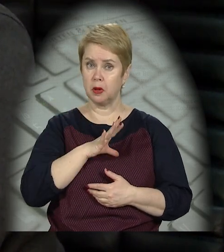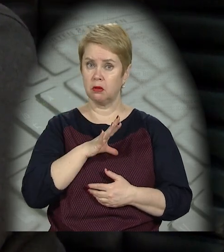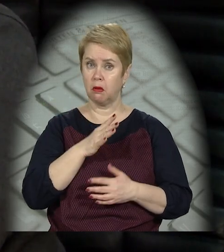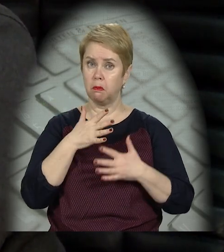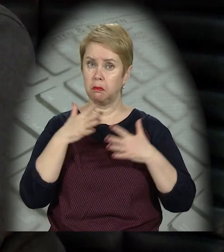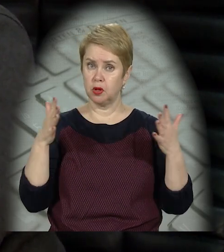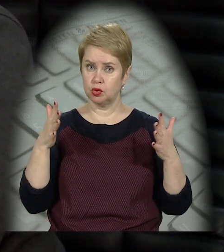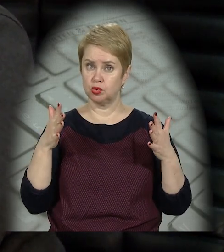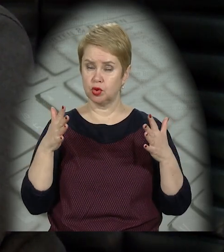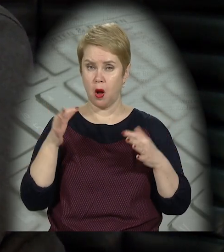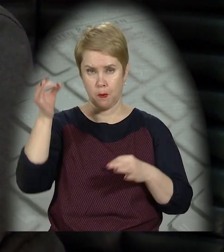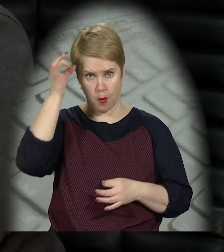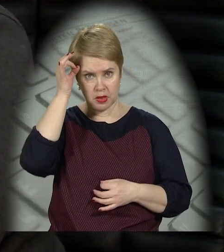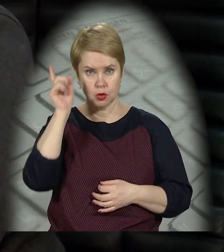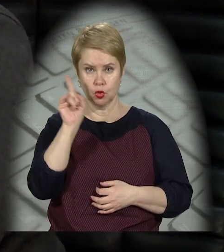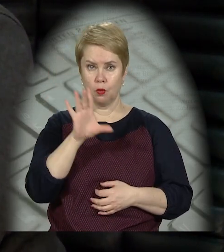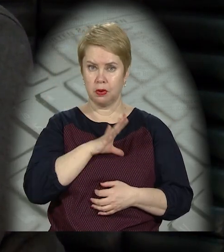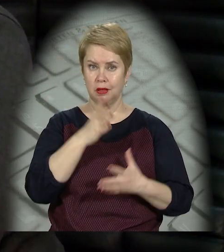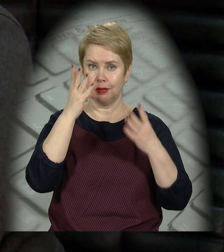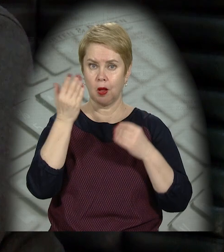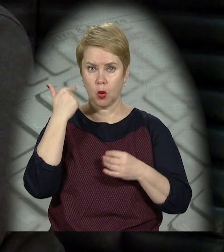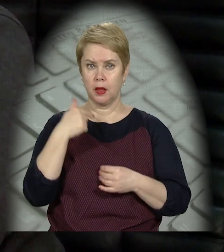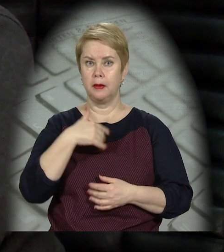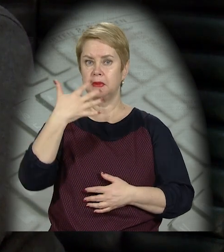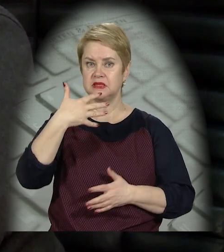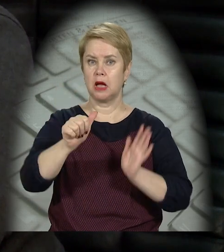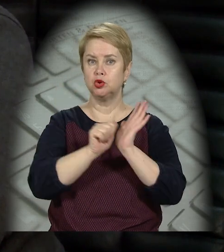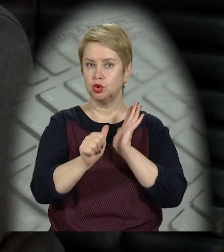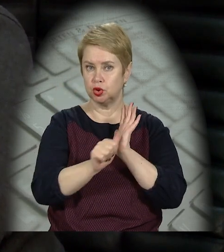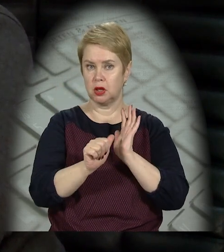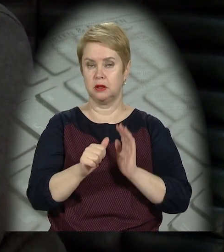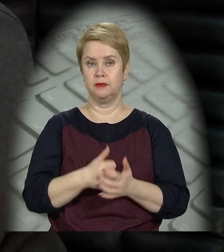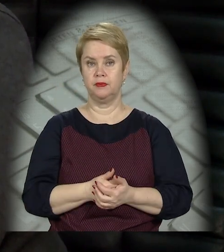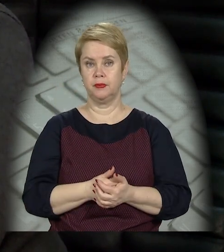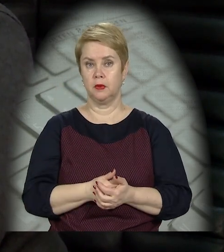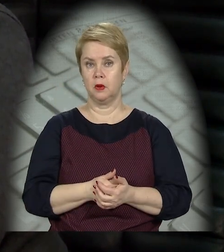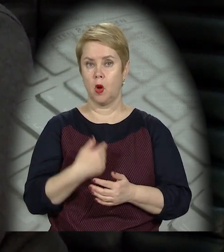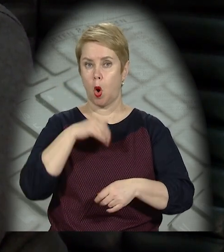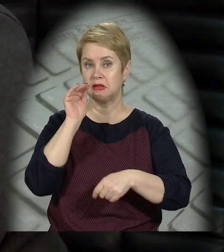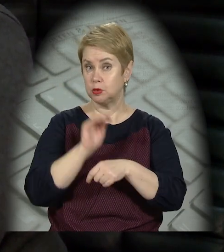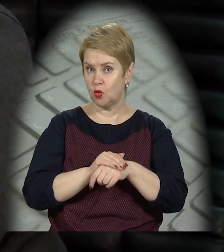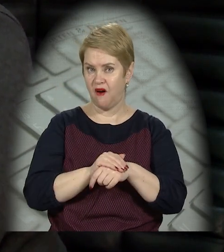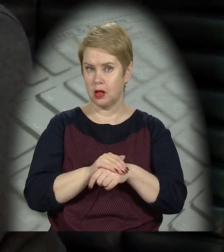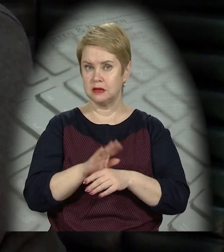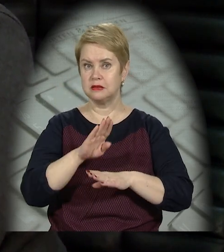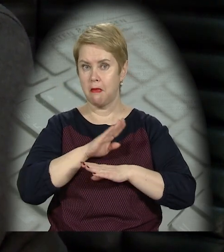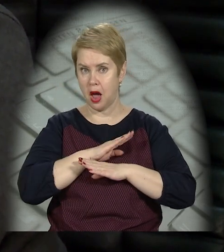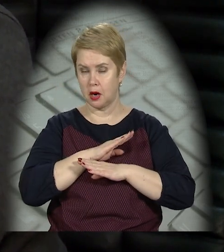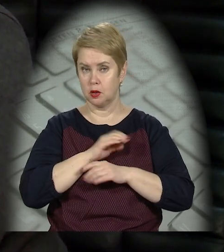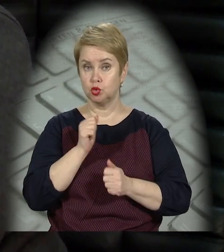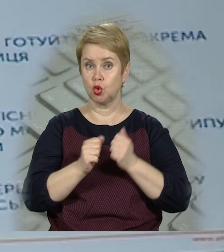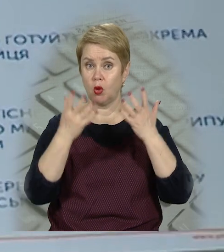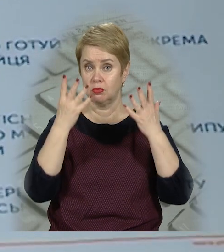трохи більше. Ви пам'ятаєте, що в нас були дні, коли 50-60 осіб ми констатували смерть